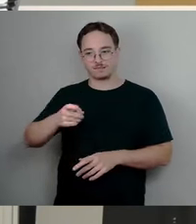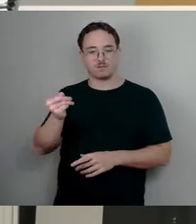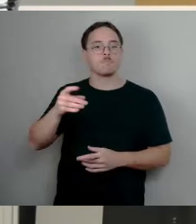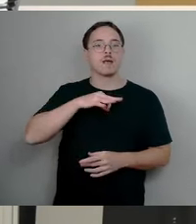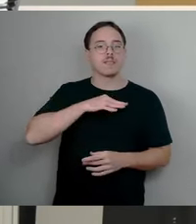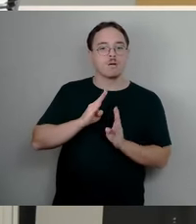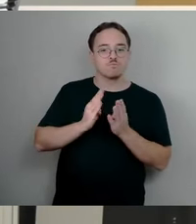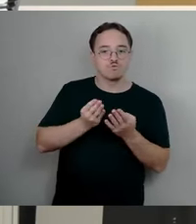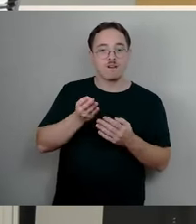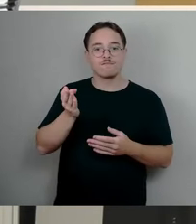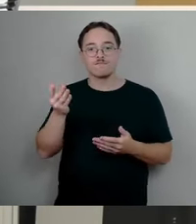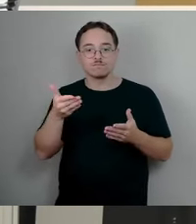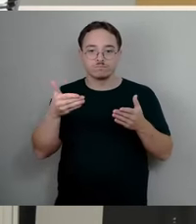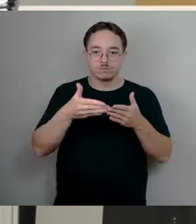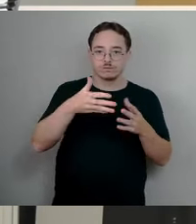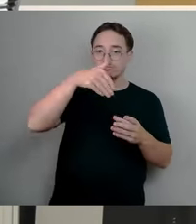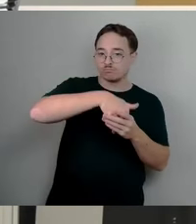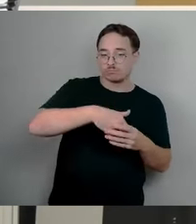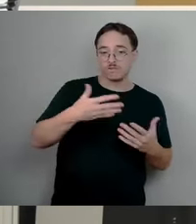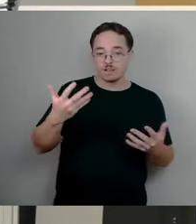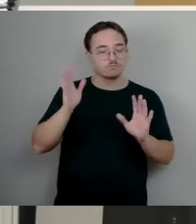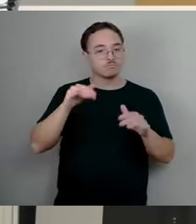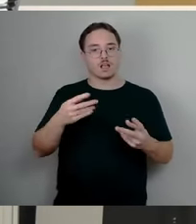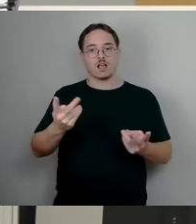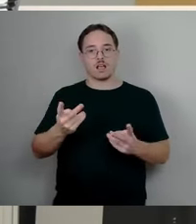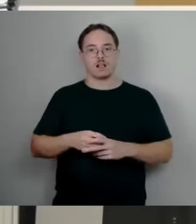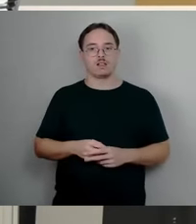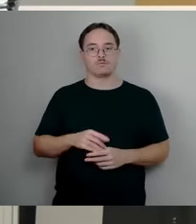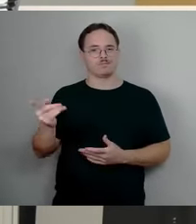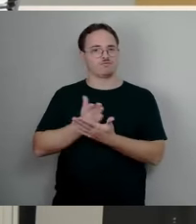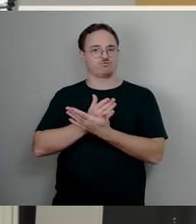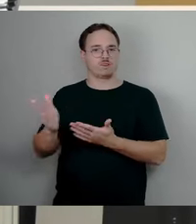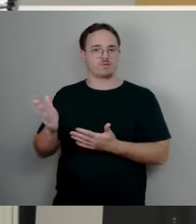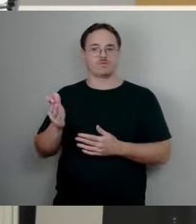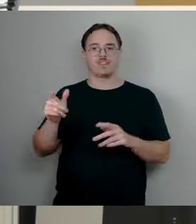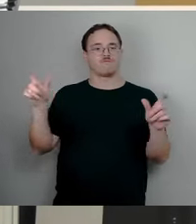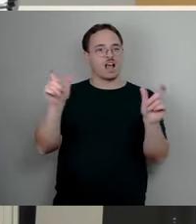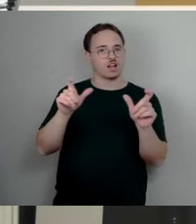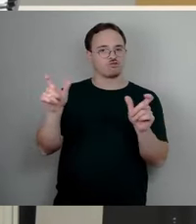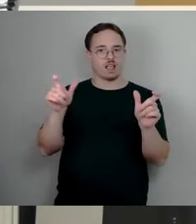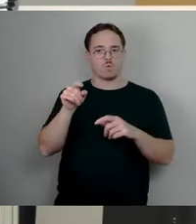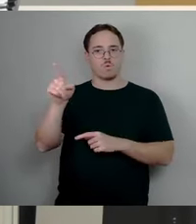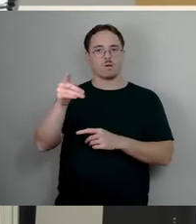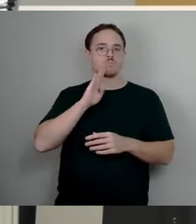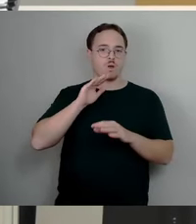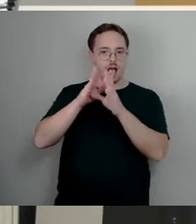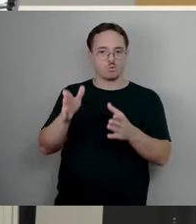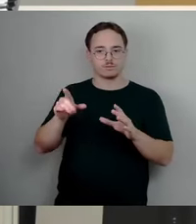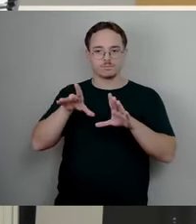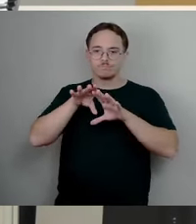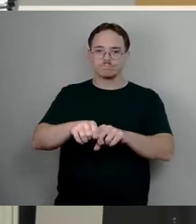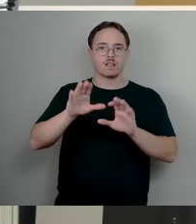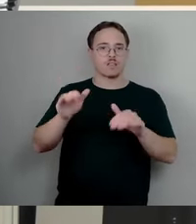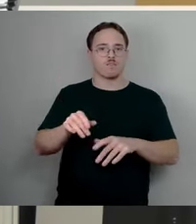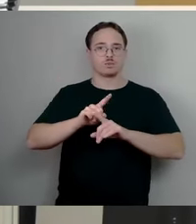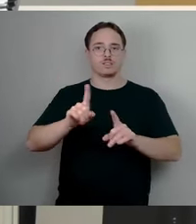Entscheidung darüber treffen, ob jemand in einem Bürgerhaus eine Veranstaltung oder irgendetwas durchführen kann. Wir haben es in der Nutzungskonzeption